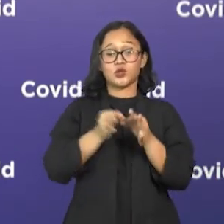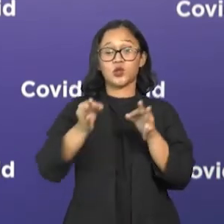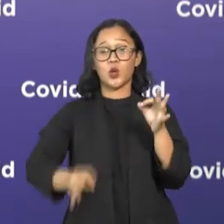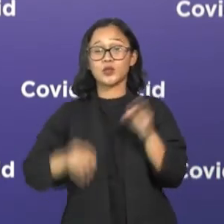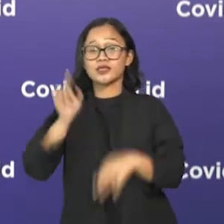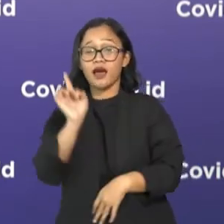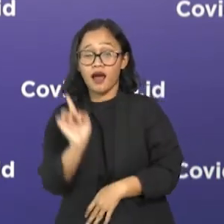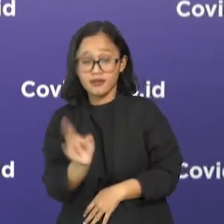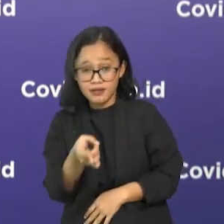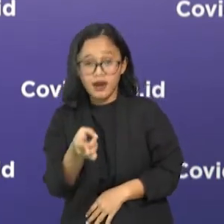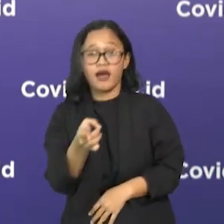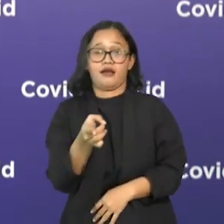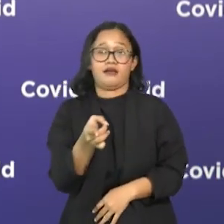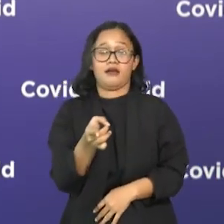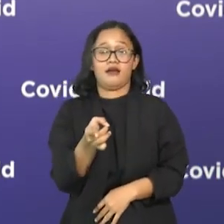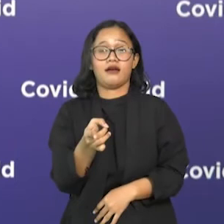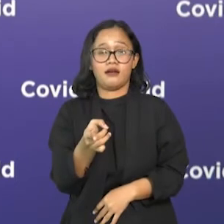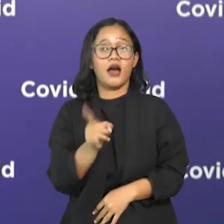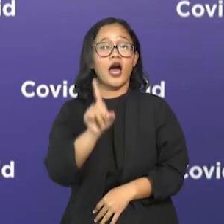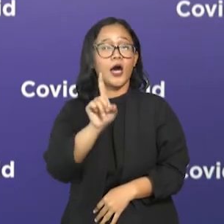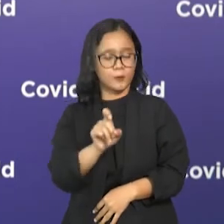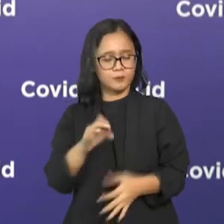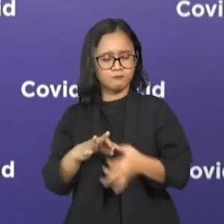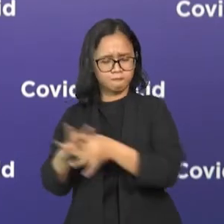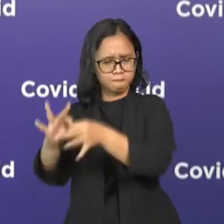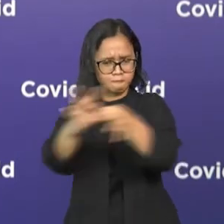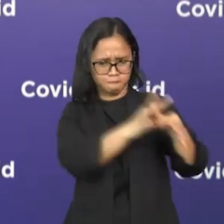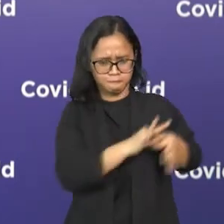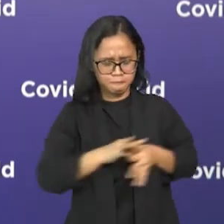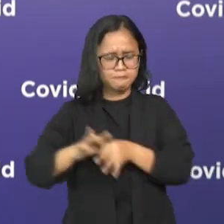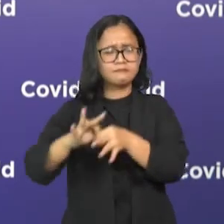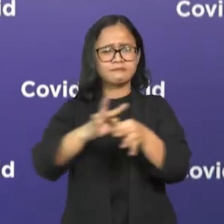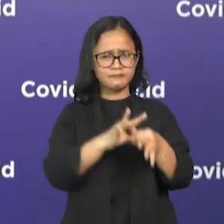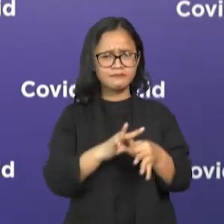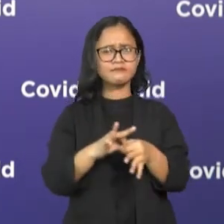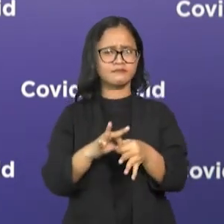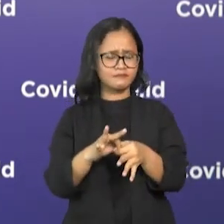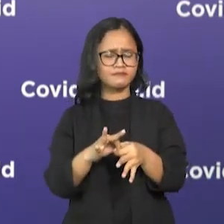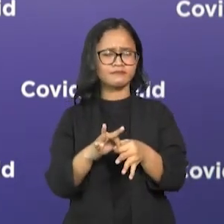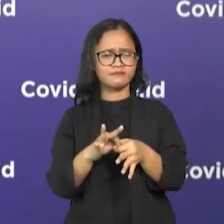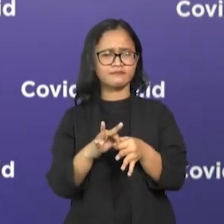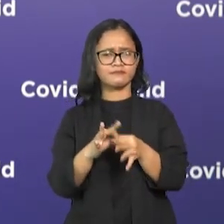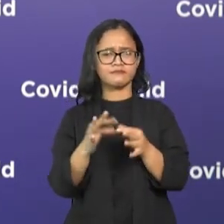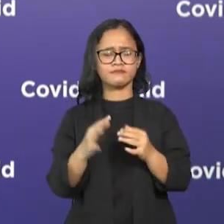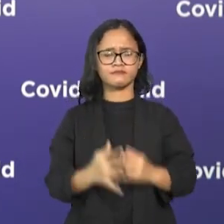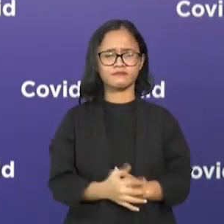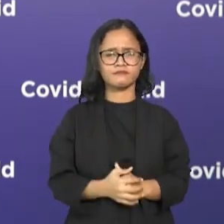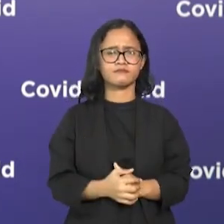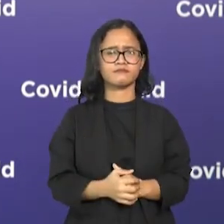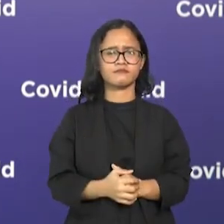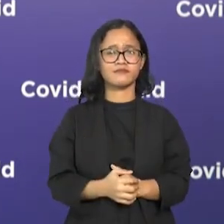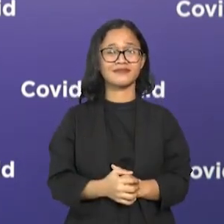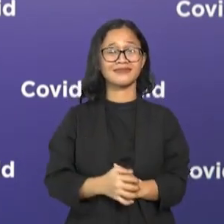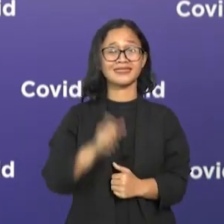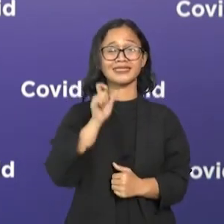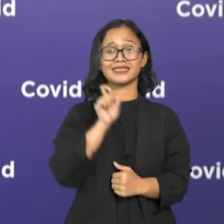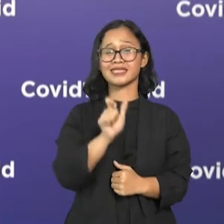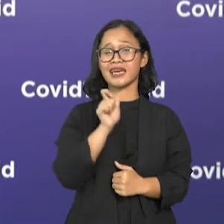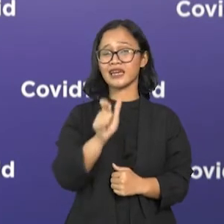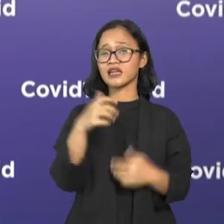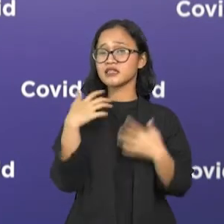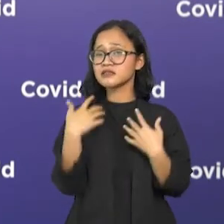memiliki solusi yang secara bersama-sama kita harus lakukan melalui gerakan